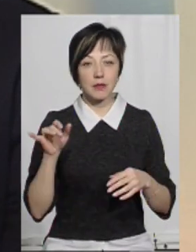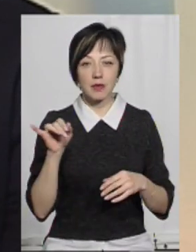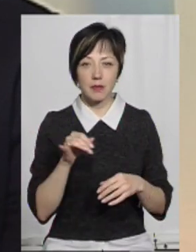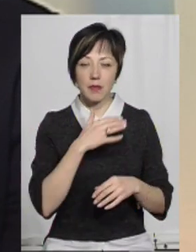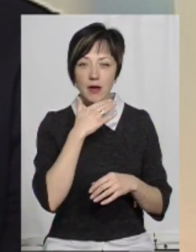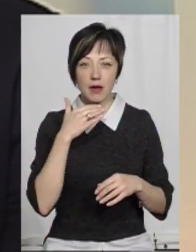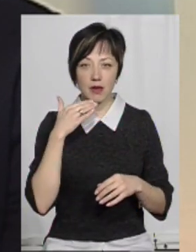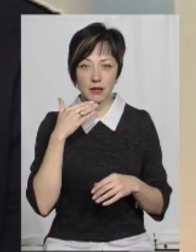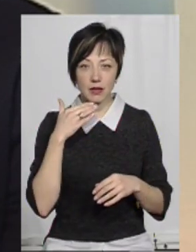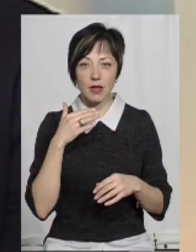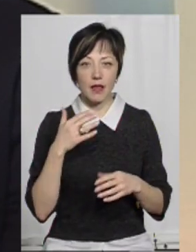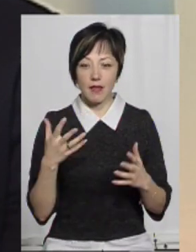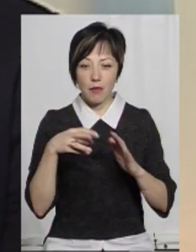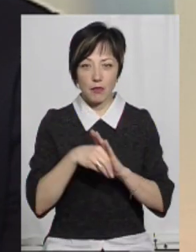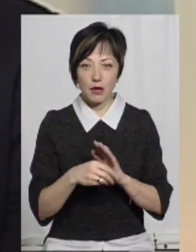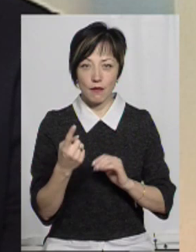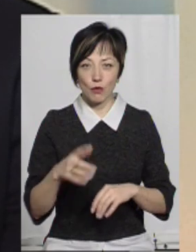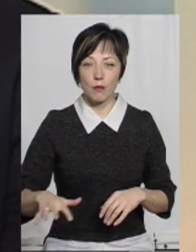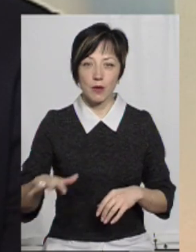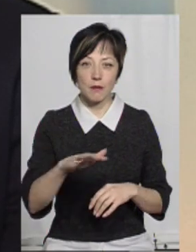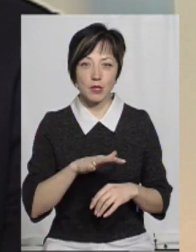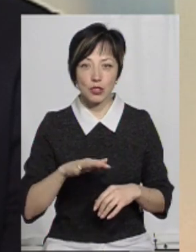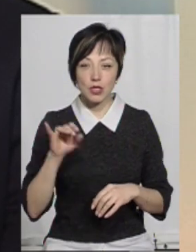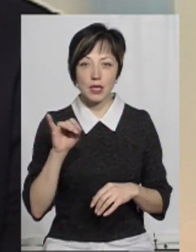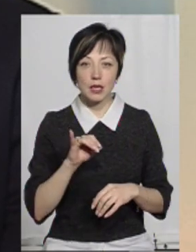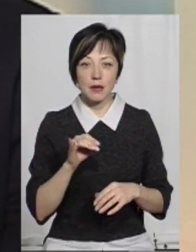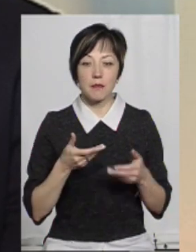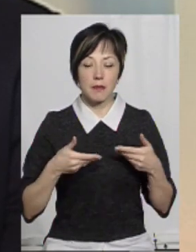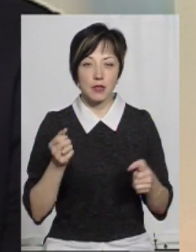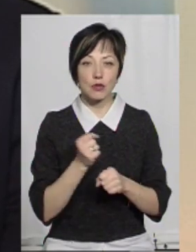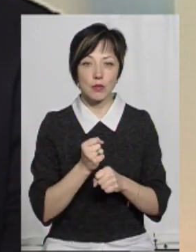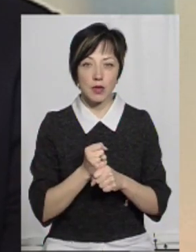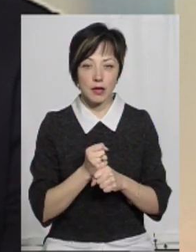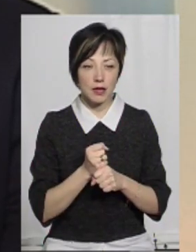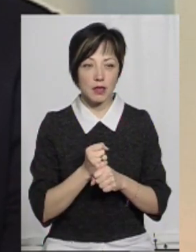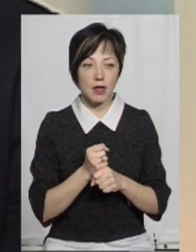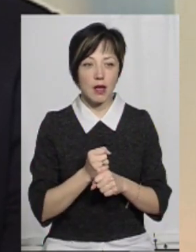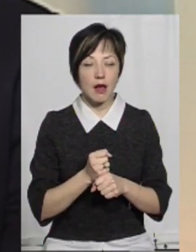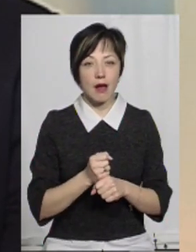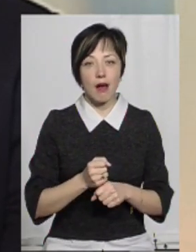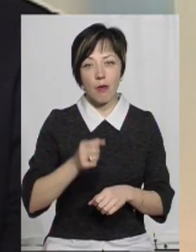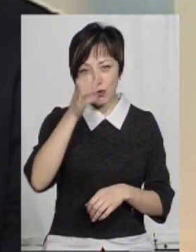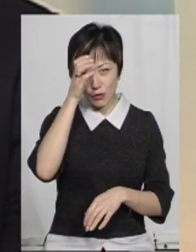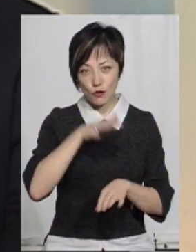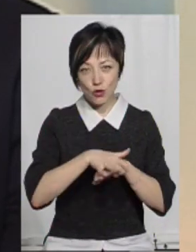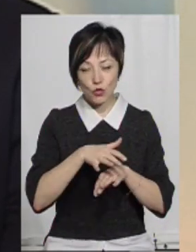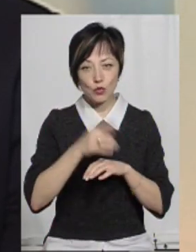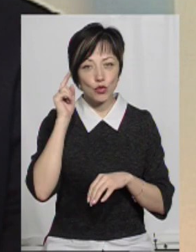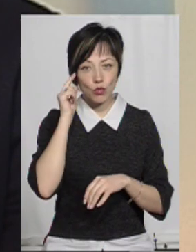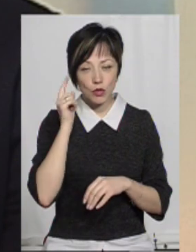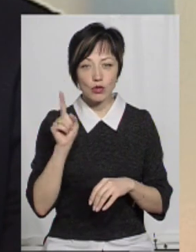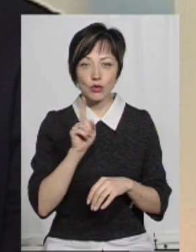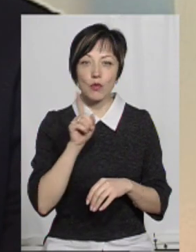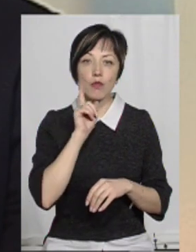Її зібралося дуже багато, вона не поміщалась в одному приміщенні. І ми зробили мозковий штурм, так, давайте думати,